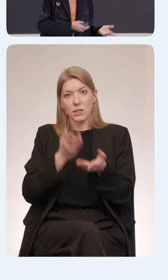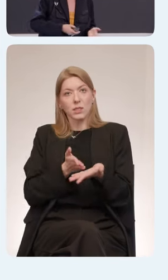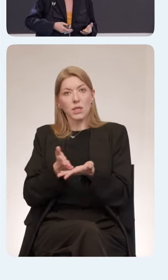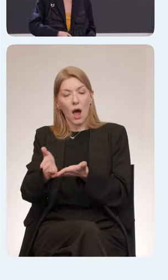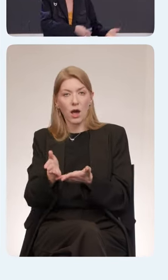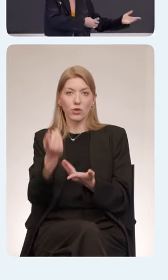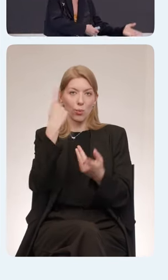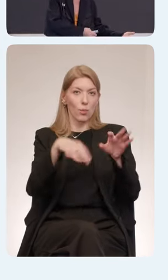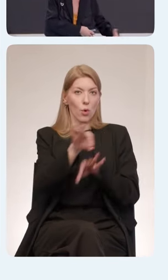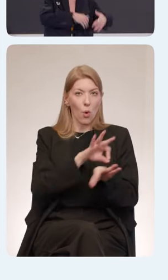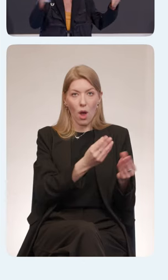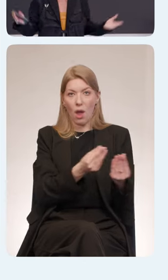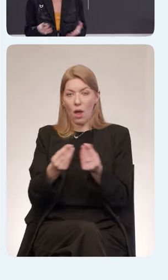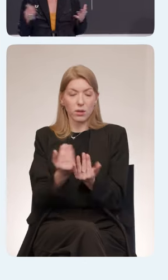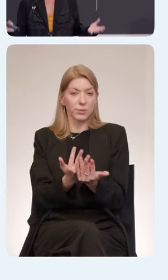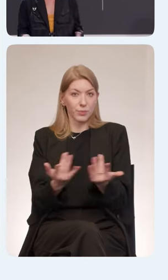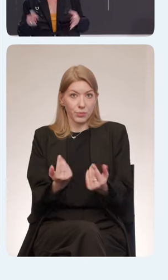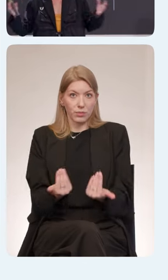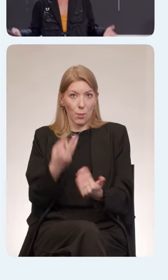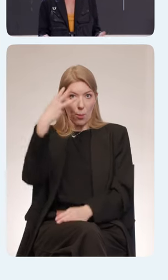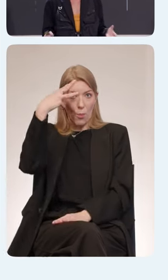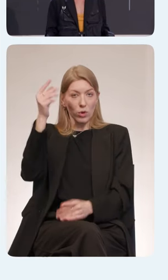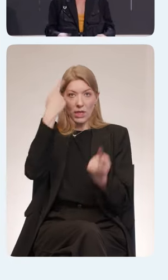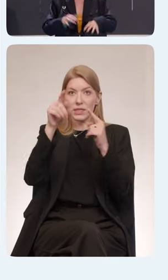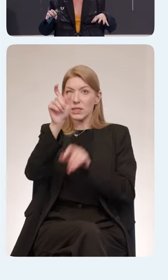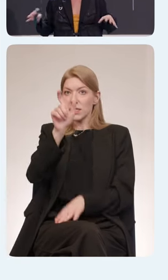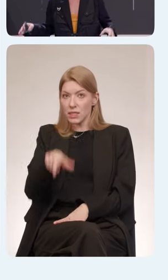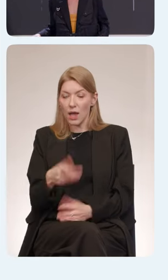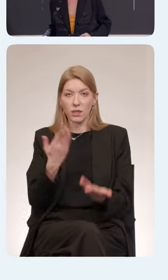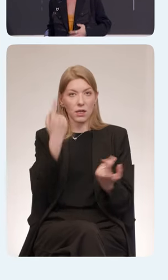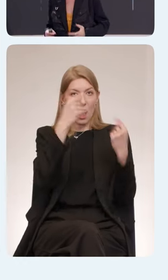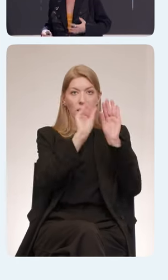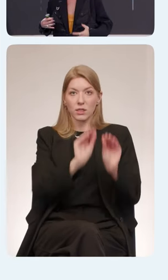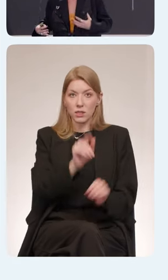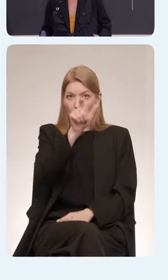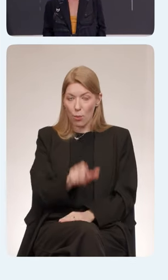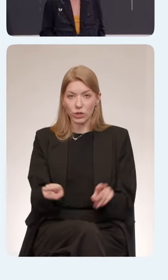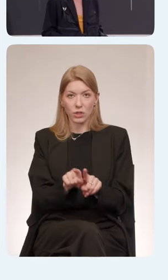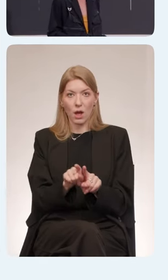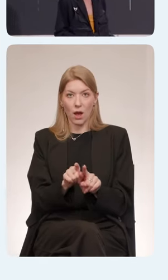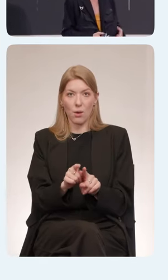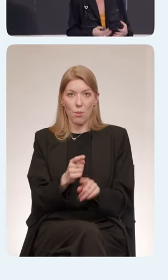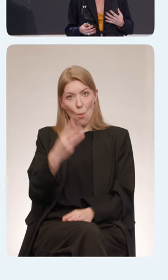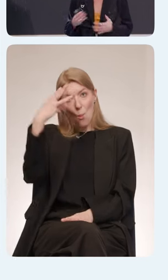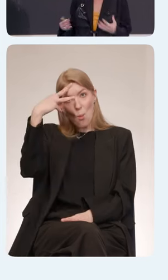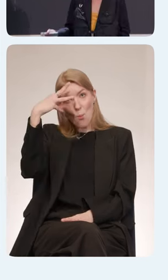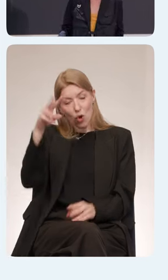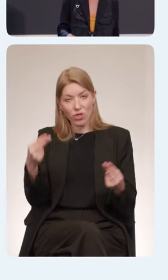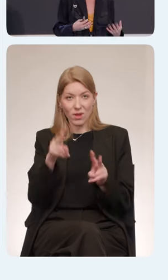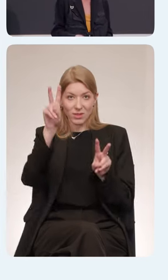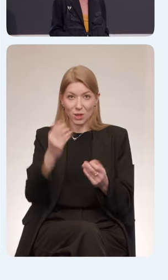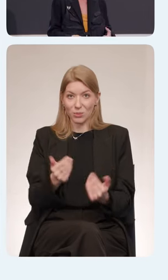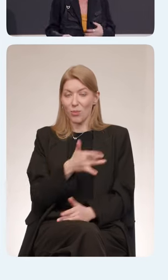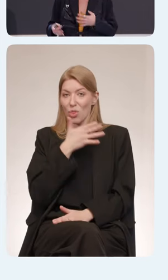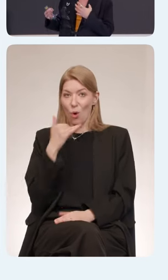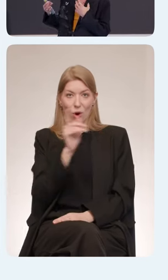слушай, это сейчас модно». Слава богу, что дизайнеры и разработчики, у них это такая достаточно бодрая тема, потому что довольно много людей про нее